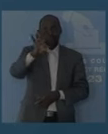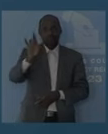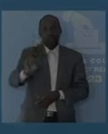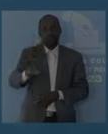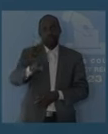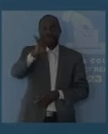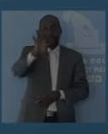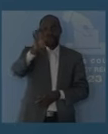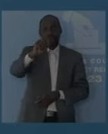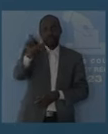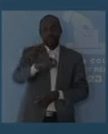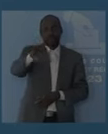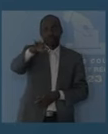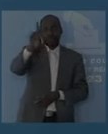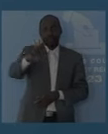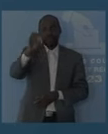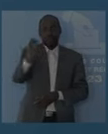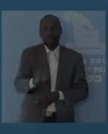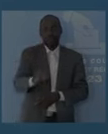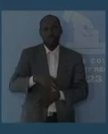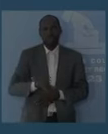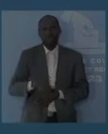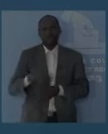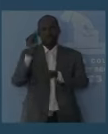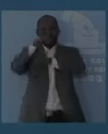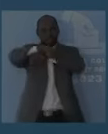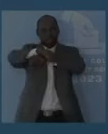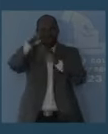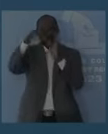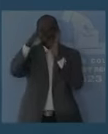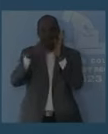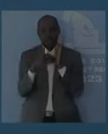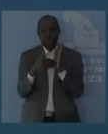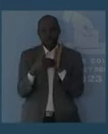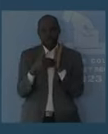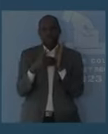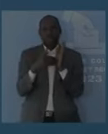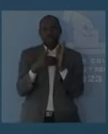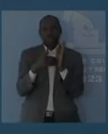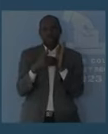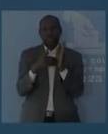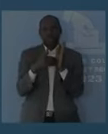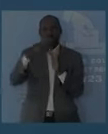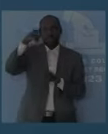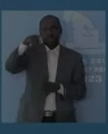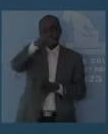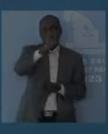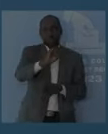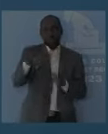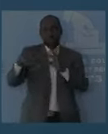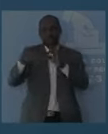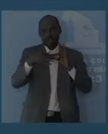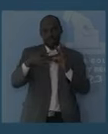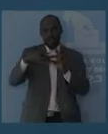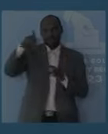,51%. Est déclaré vainqueur la liste PDCI-RDA,